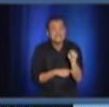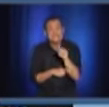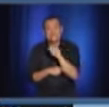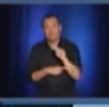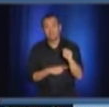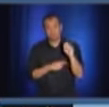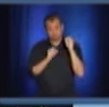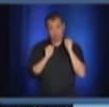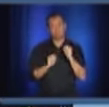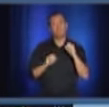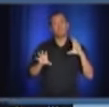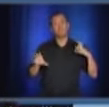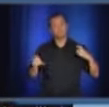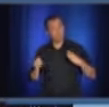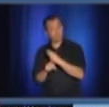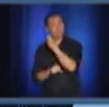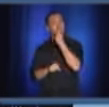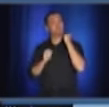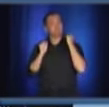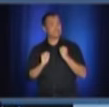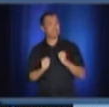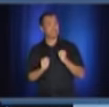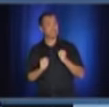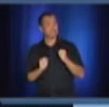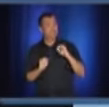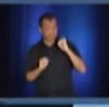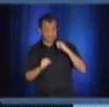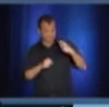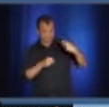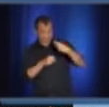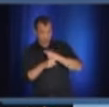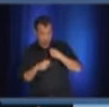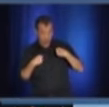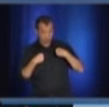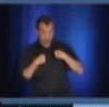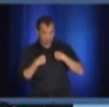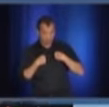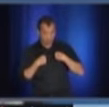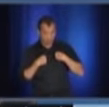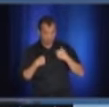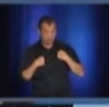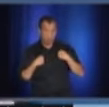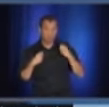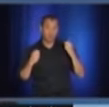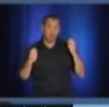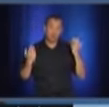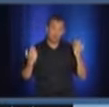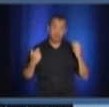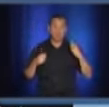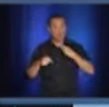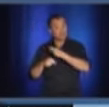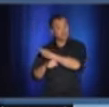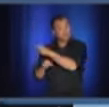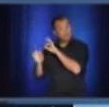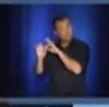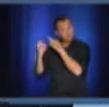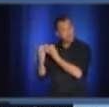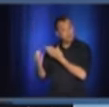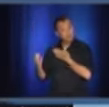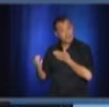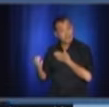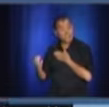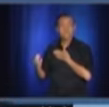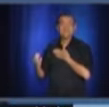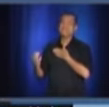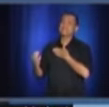qu'on s'attaque à moi, ça va, mais qu'on s'attaque à ma famille, disons que pour moi, c'est un réflexe de Roi Lion qui veut protéger ses enfants. C'est dans ce